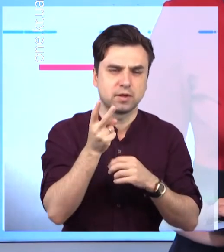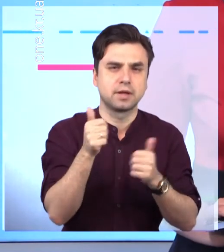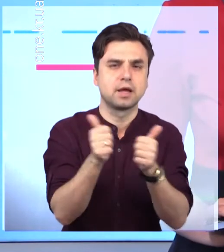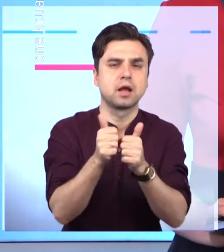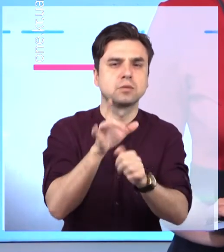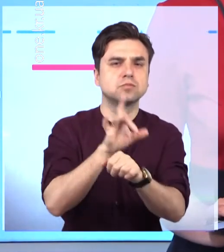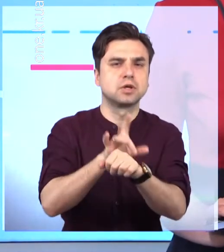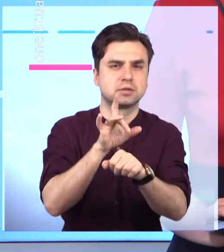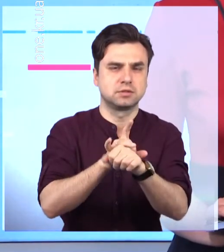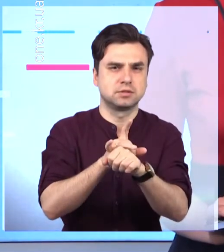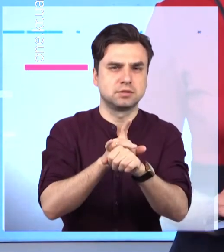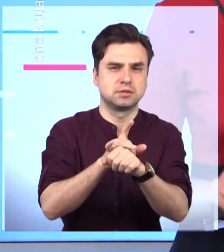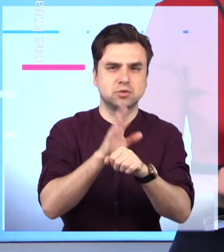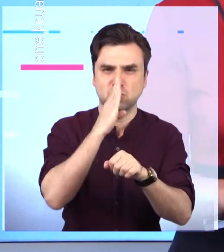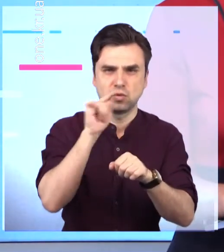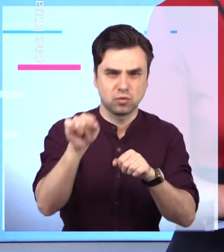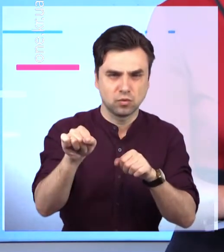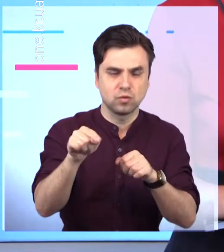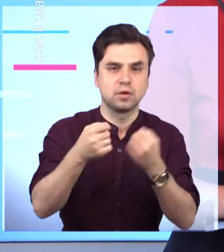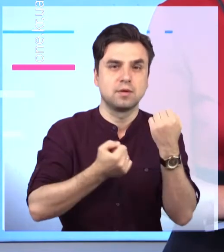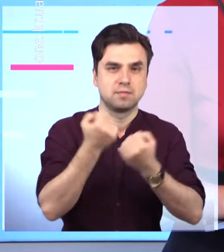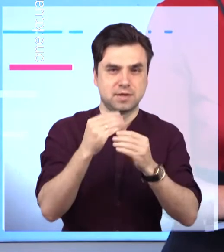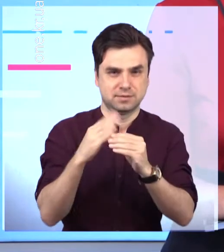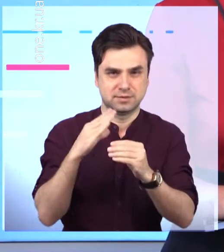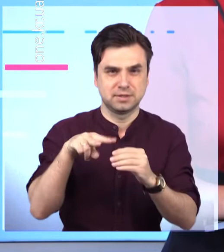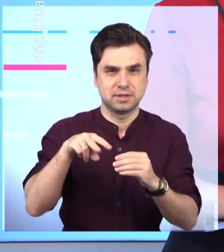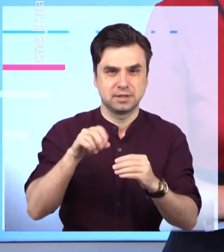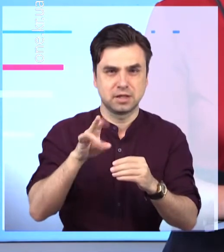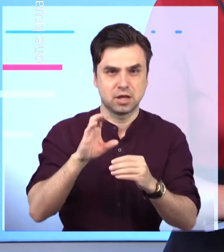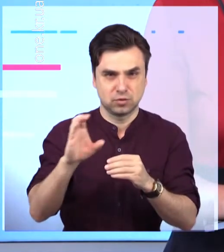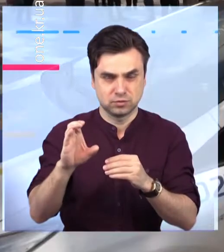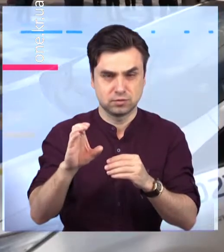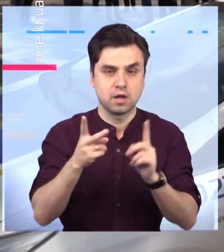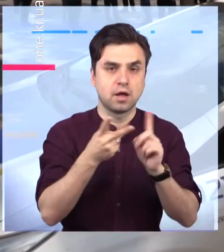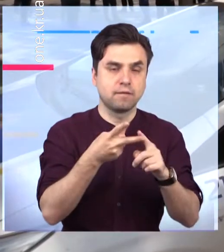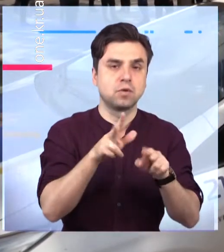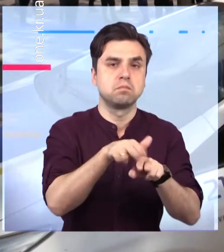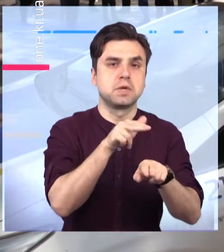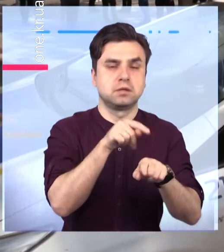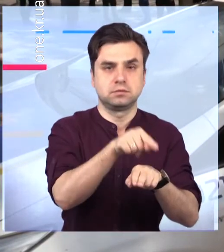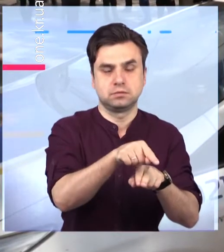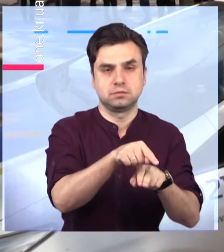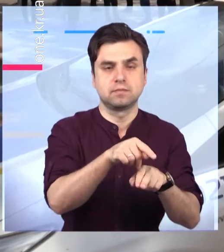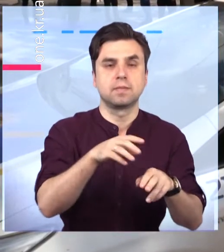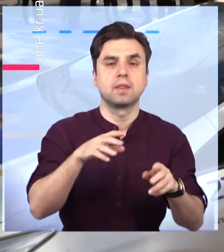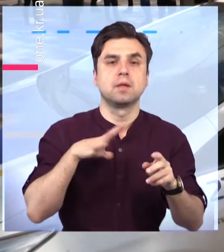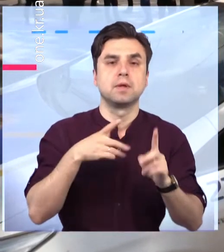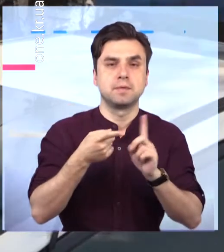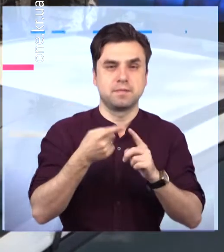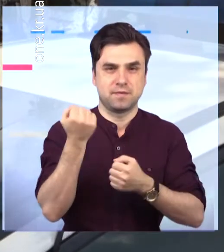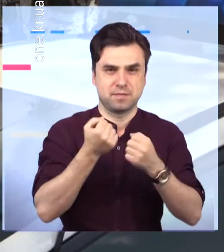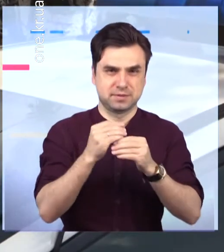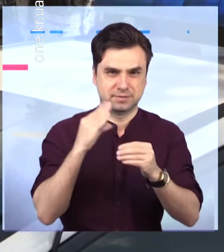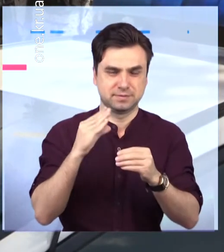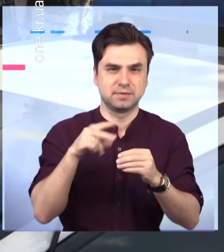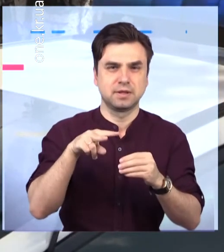годинника сталася аварія за участі автомобіля «Ланос» та поліцейської автівки. Водій «Ланосу» їхав вулицею Віталія Матусевича від